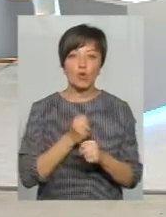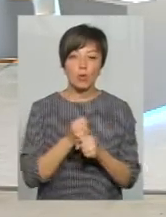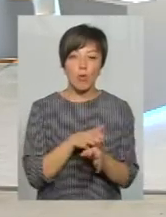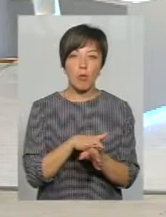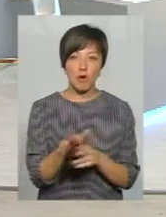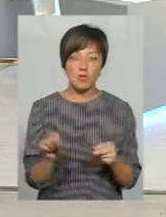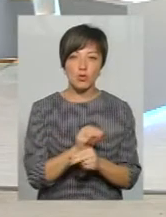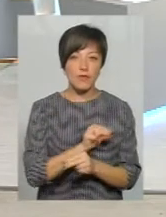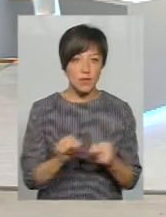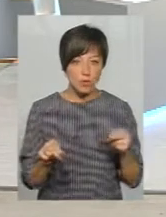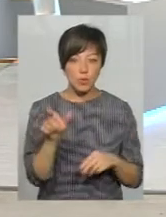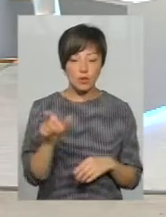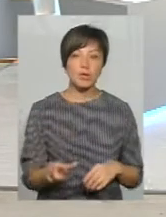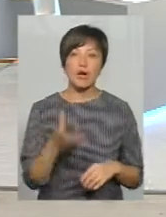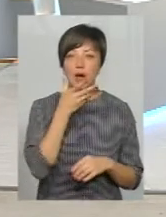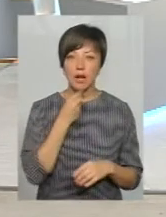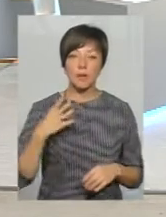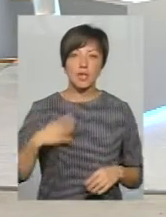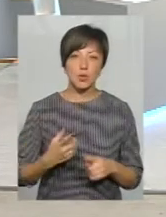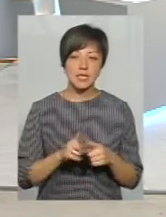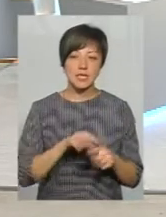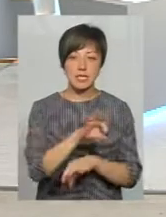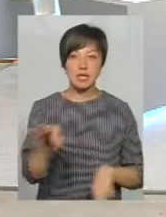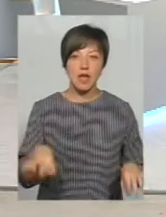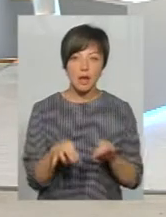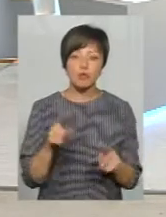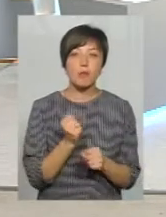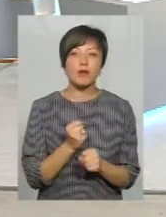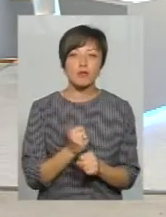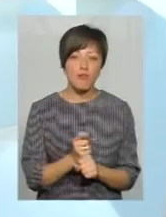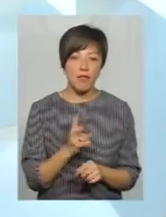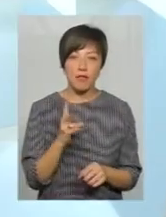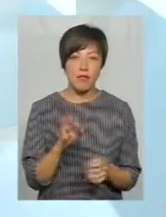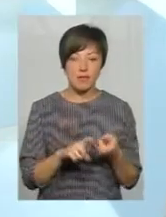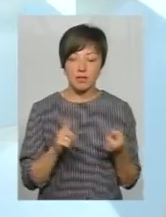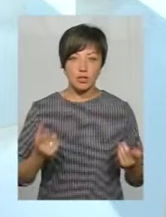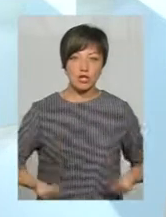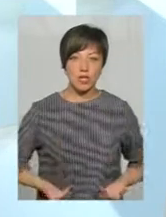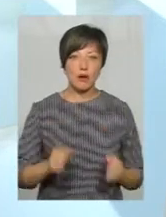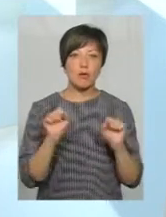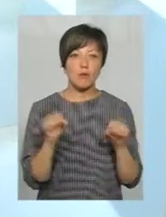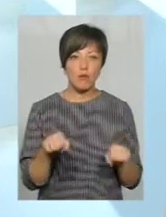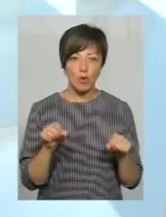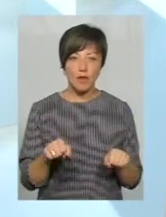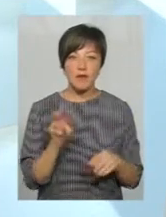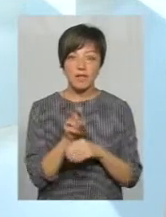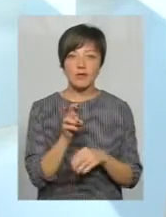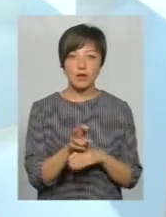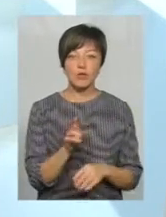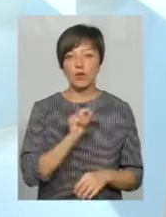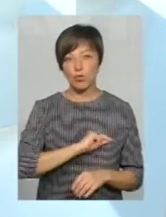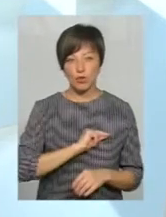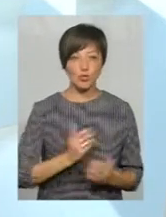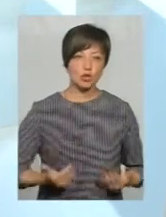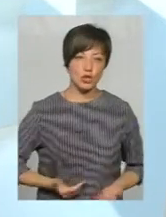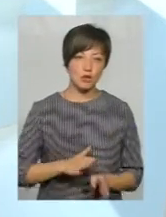повністю вилікувати, щоб людина гарно переносила ці схеми, щоб працювала, не відривати від життя, щоб могли відвідувати роботу і